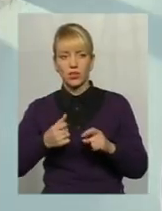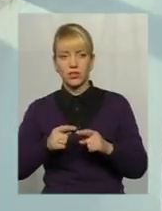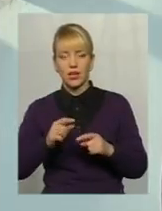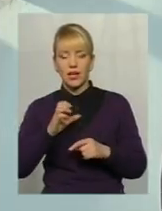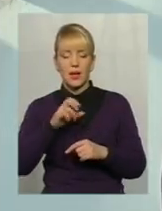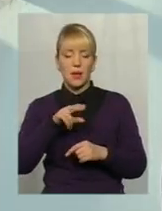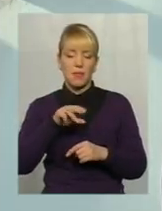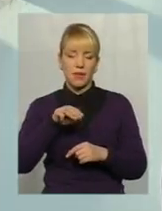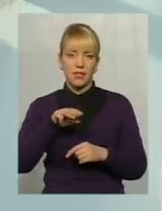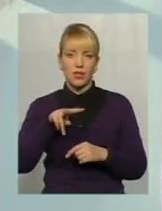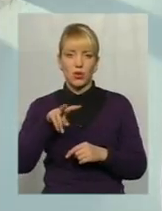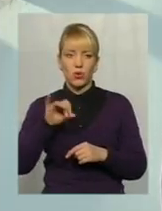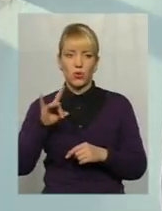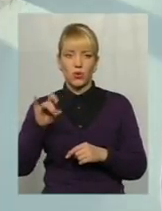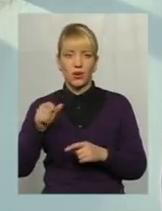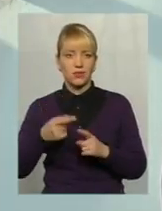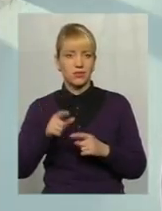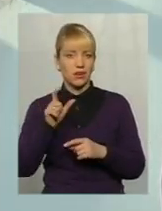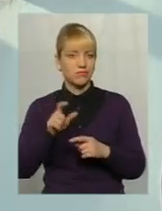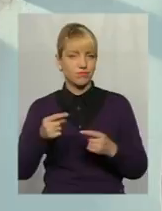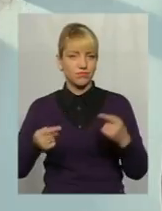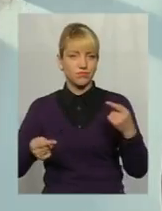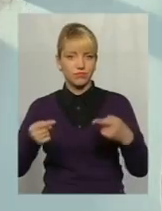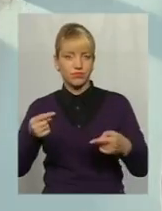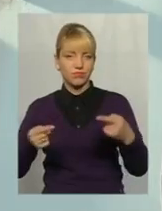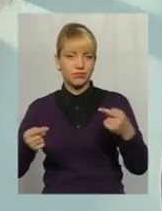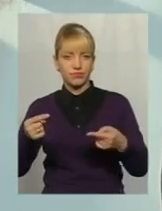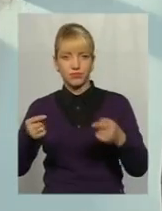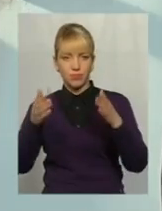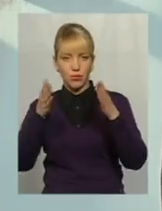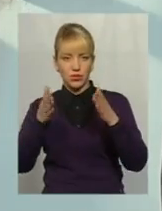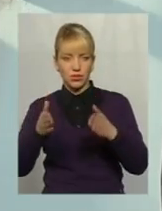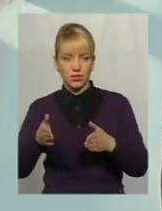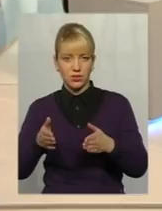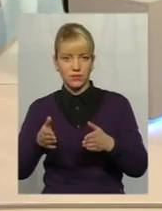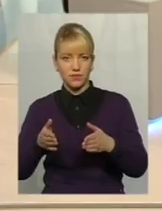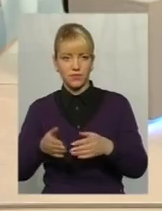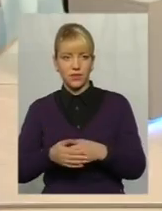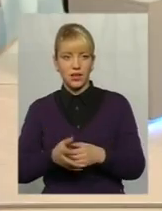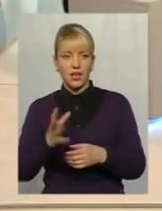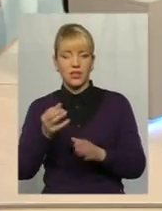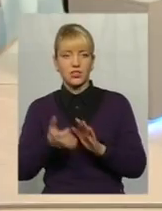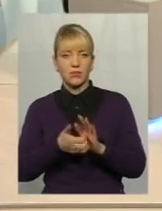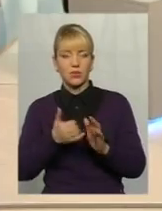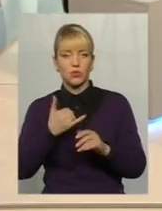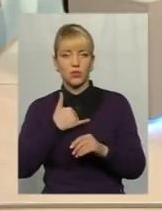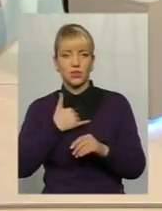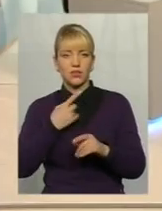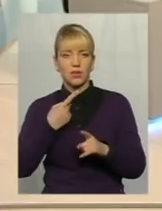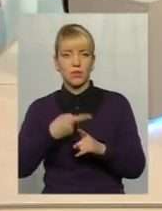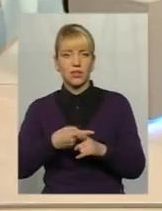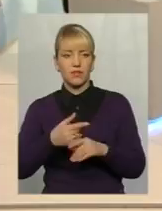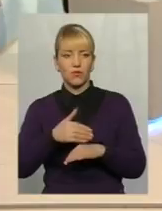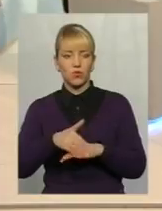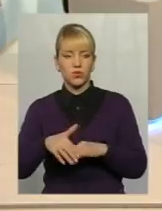Петлюра, досить протиречива особистість, постість. Ще, до речі, бракує у нас перетину, наприклад,